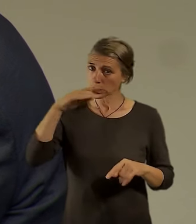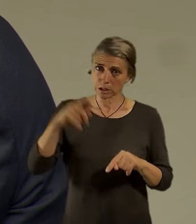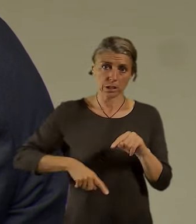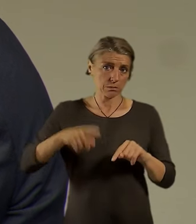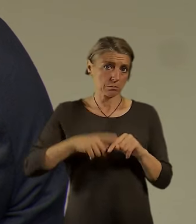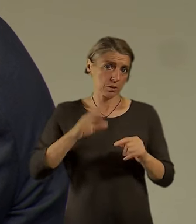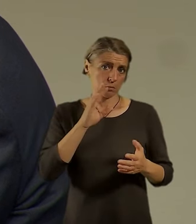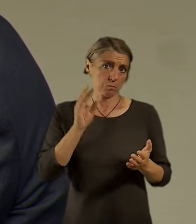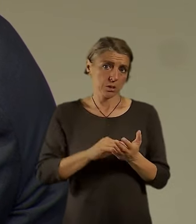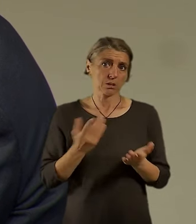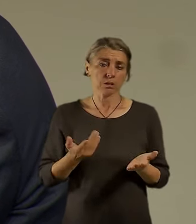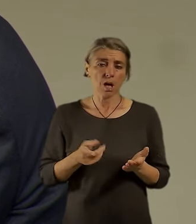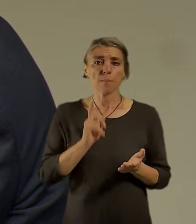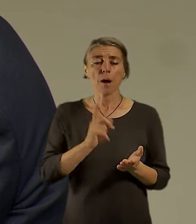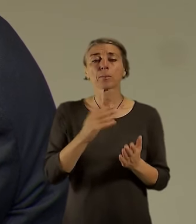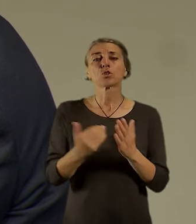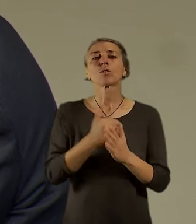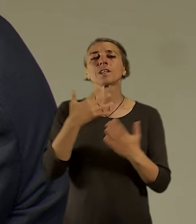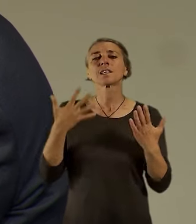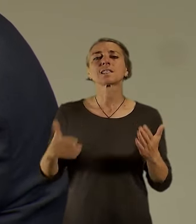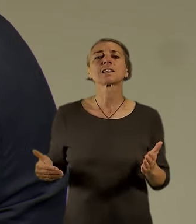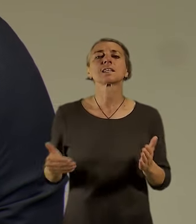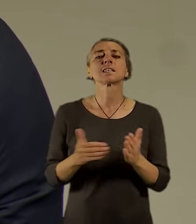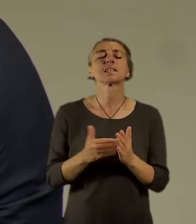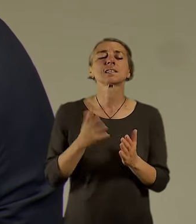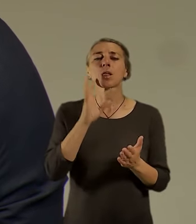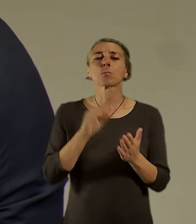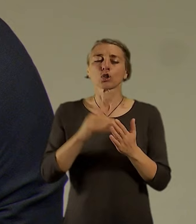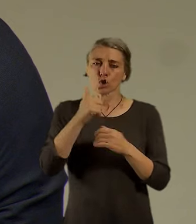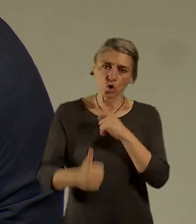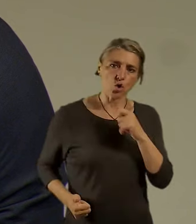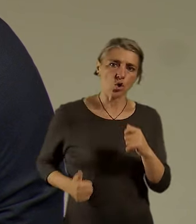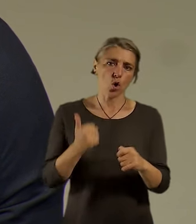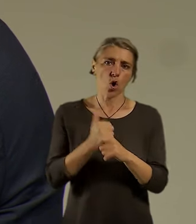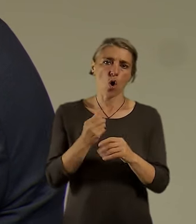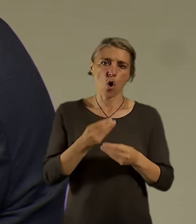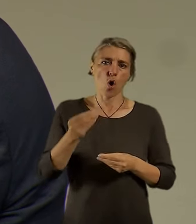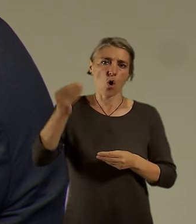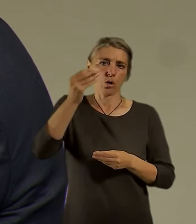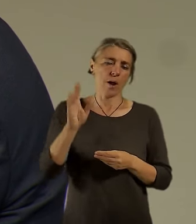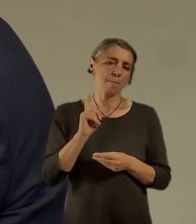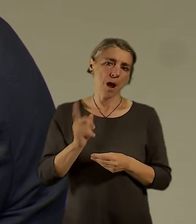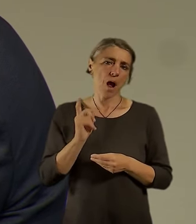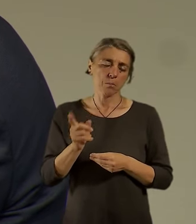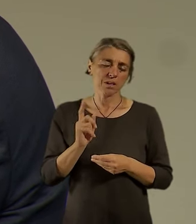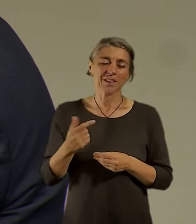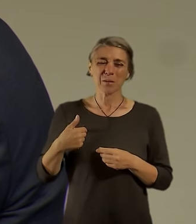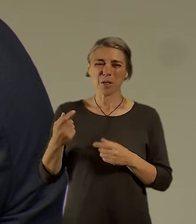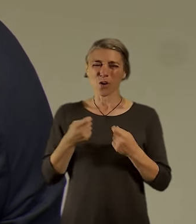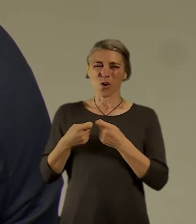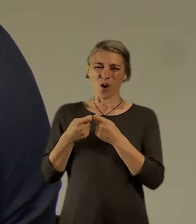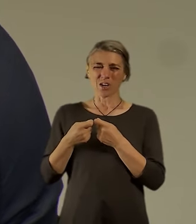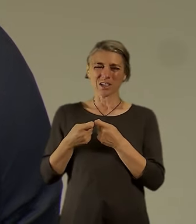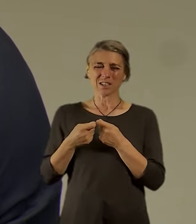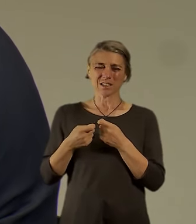deficit, má se stavět 10 000 bytů. Ročně, když my jsme končili, v minulé koalici, tak před